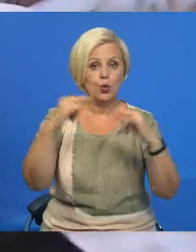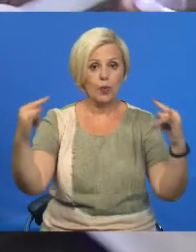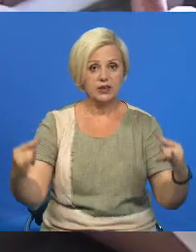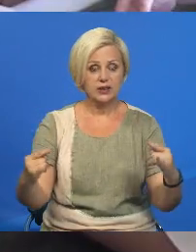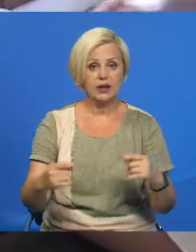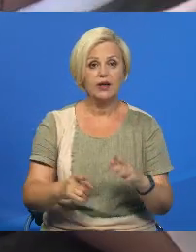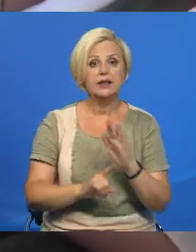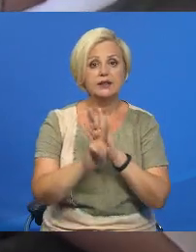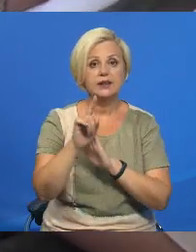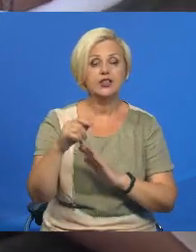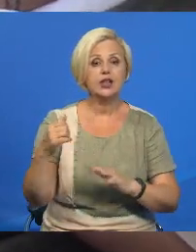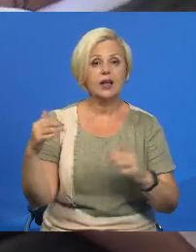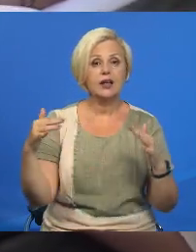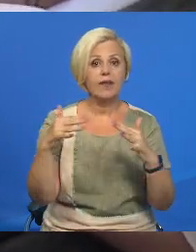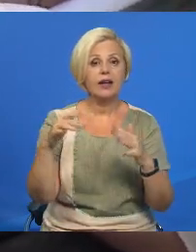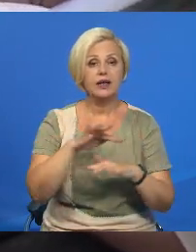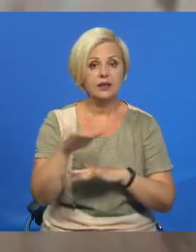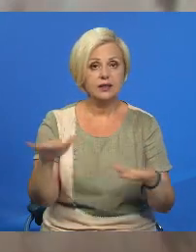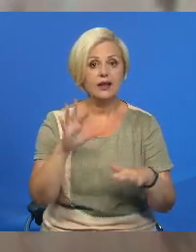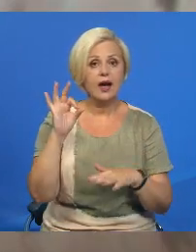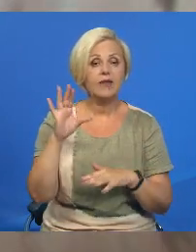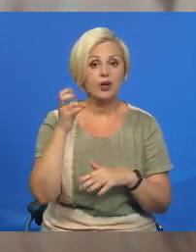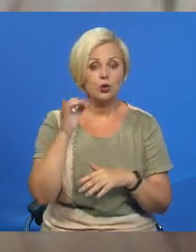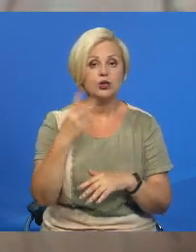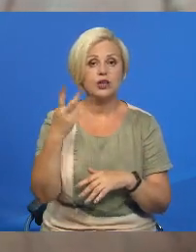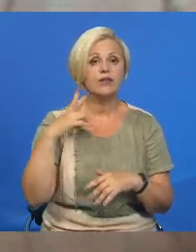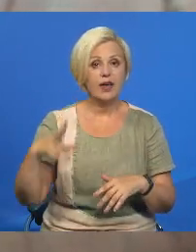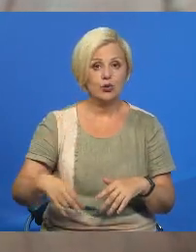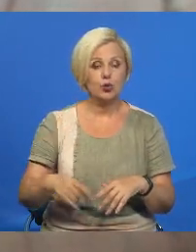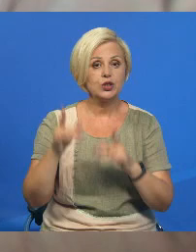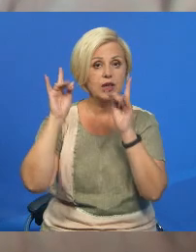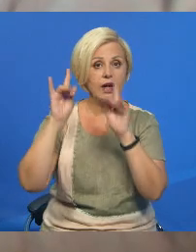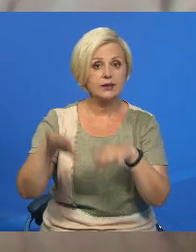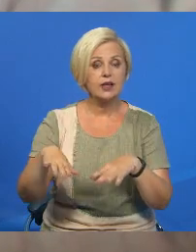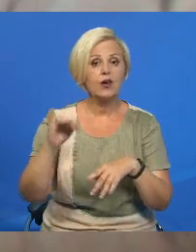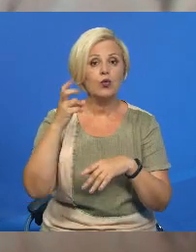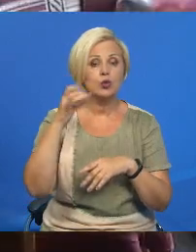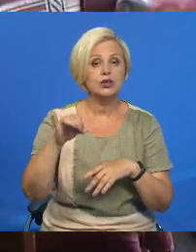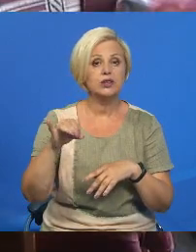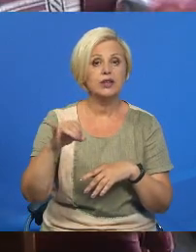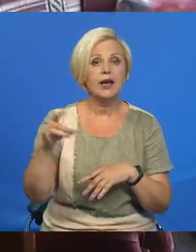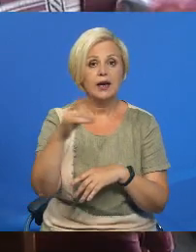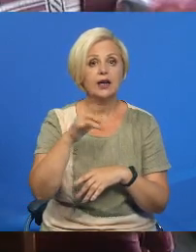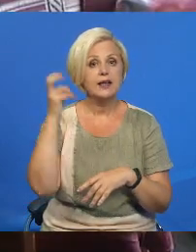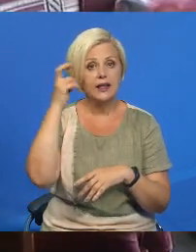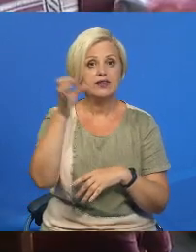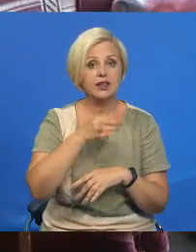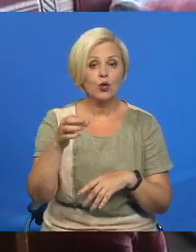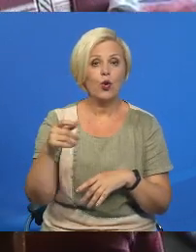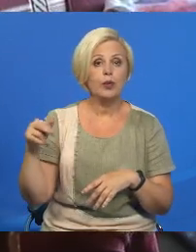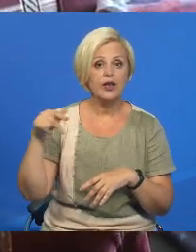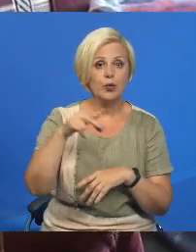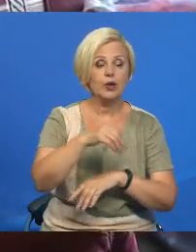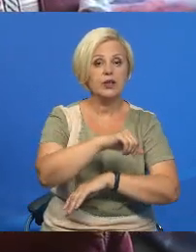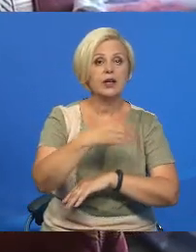С початку военных деяний у Алена Варкушина и ее две дачки покинули Бучинский район у Киевской области и накировались у